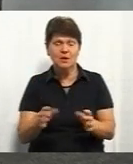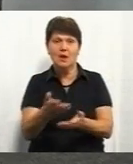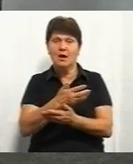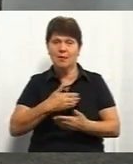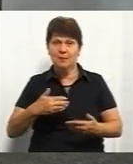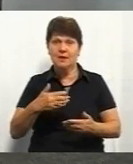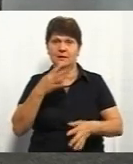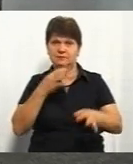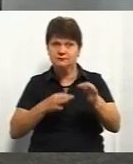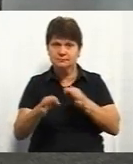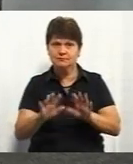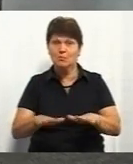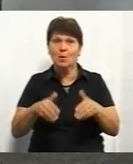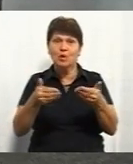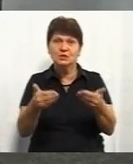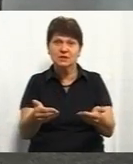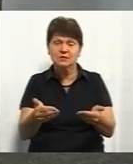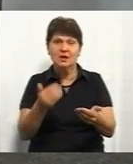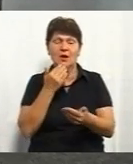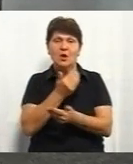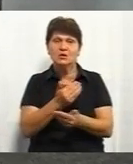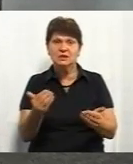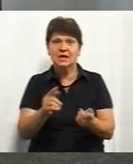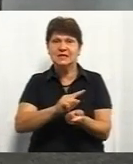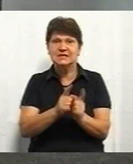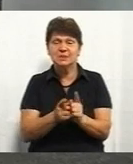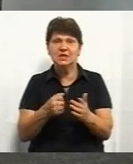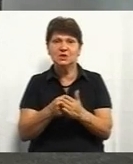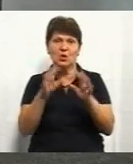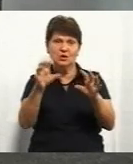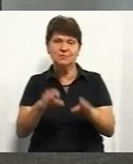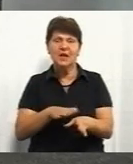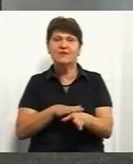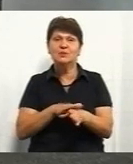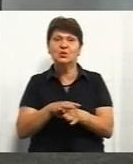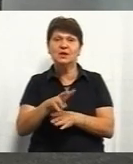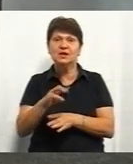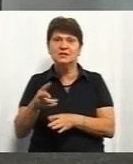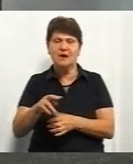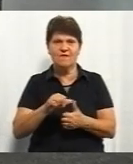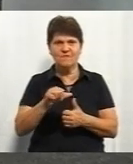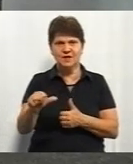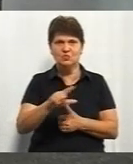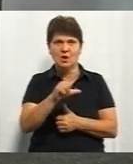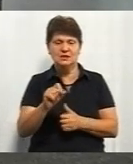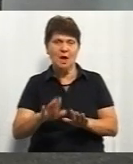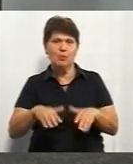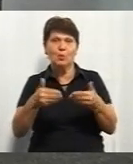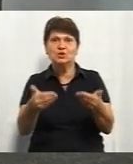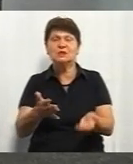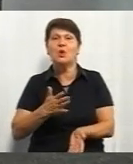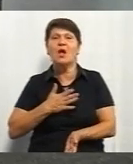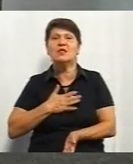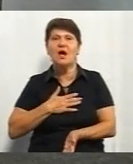пропозиції. Останні зміни до законодавства, які відбулися, це було виключно за пропозицію нашої